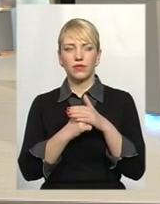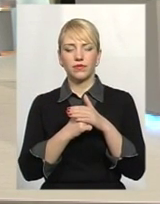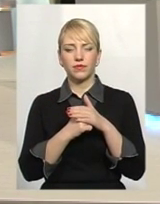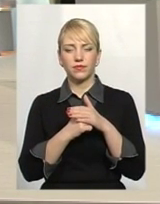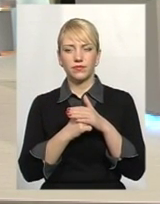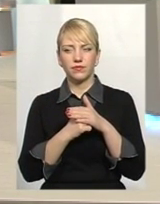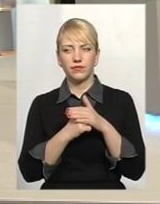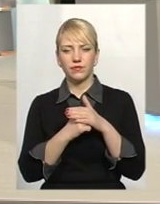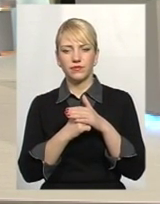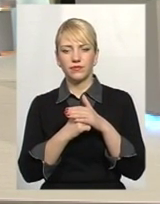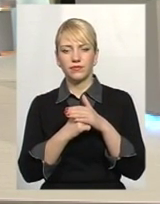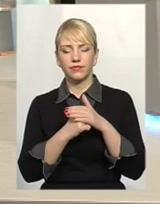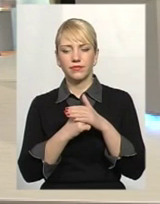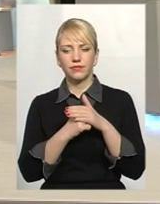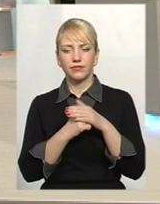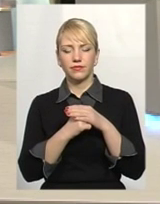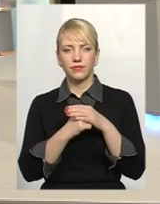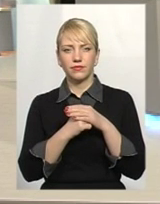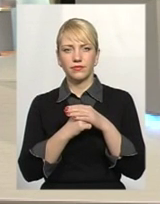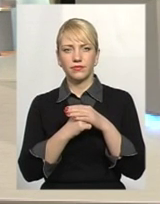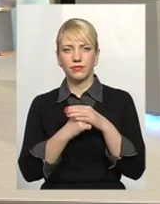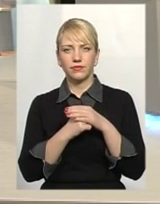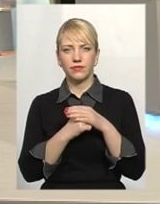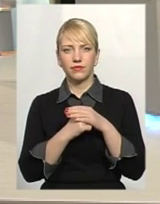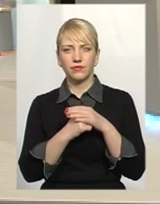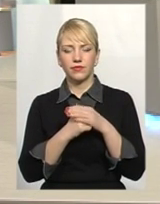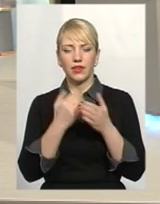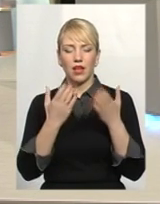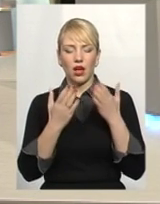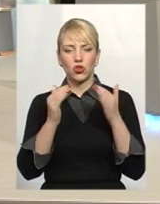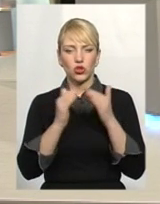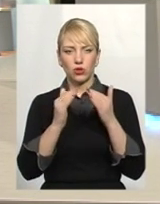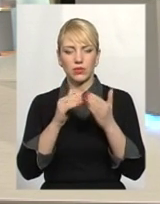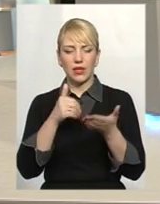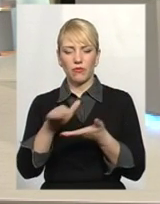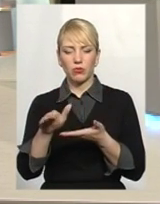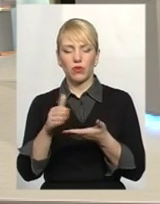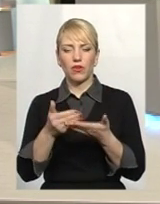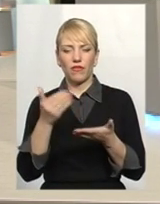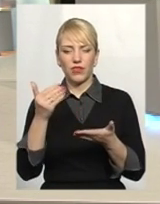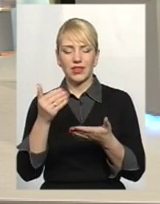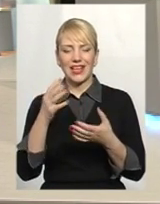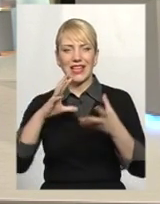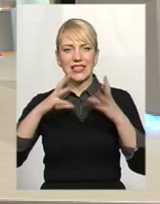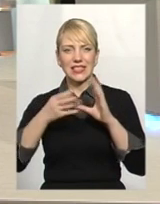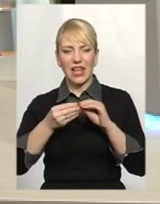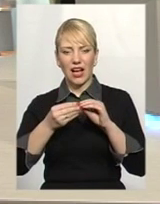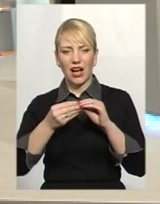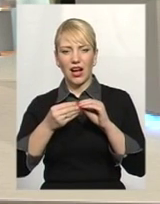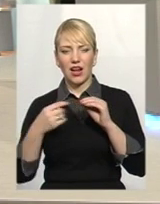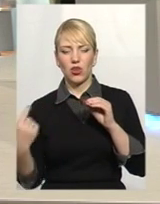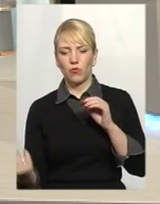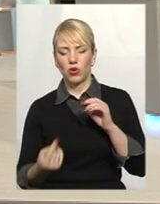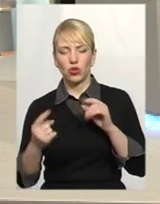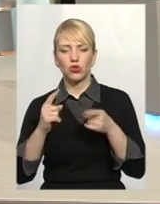відказався від загального лічильника, на якому основанні підвищили двойні